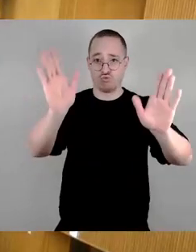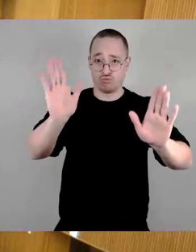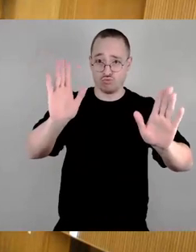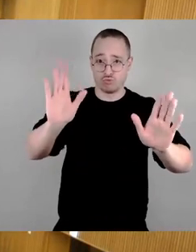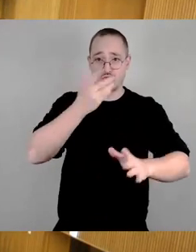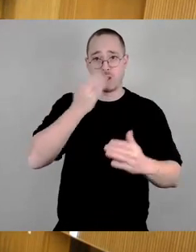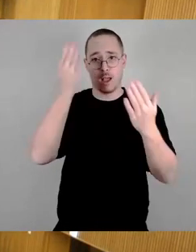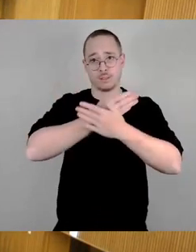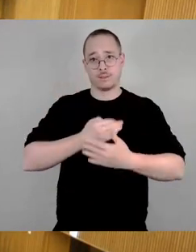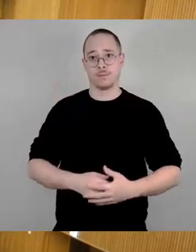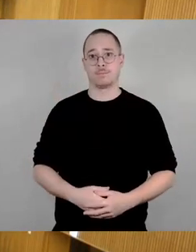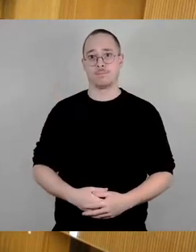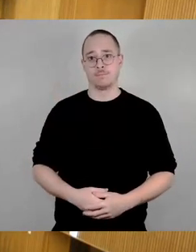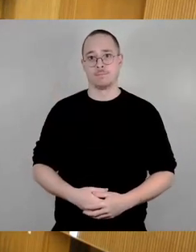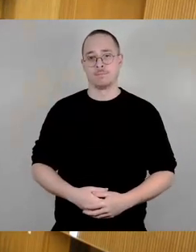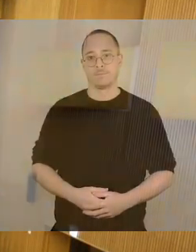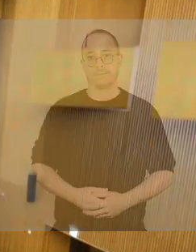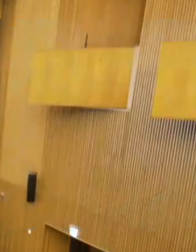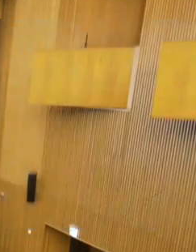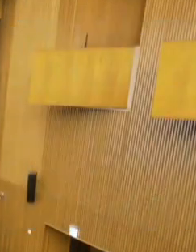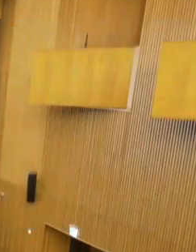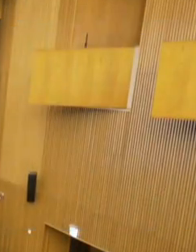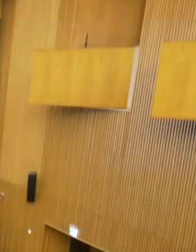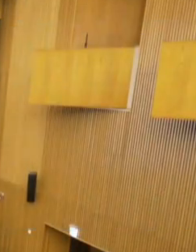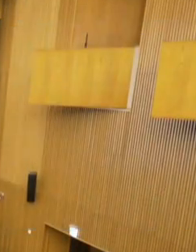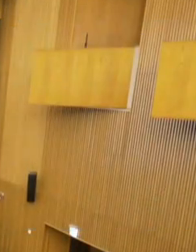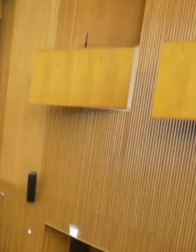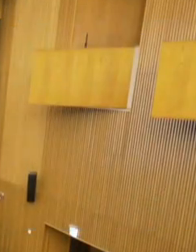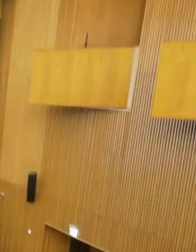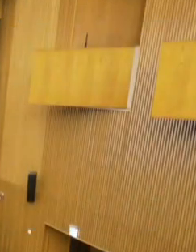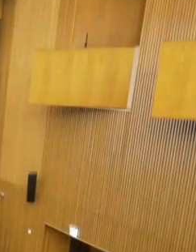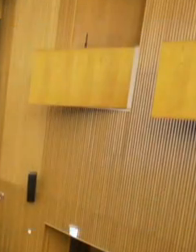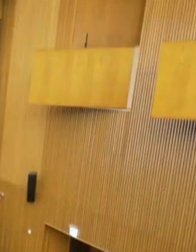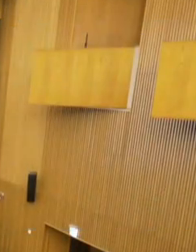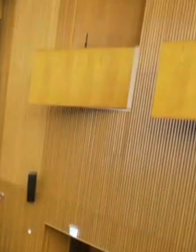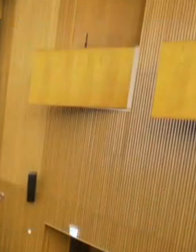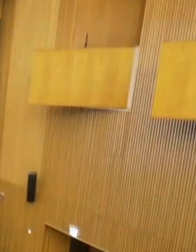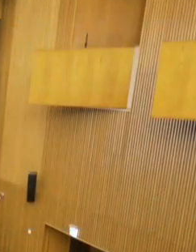Wir der Um nö alt zu weiß dass den Sitzung übernommen. ist ein Schösch Vielen Dank.